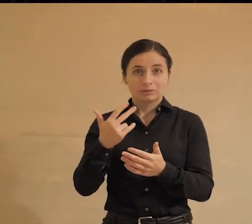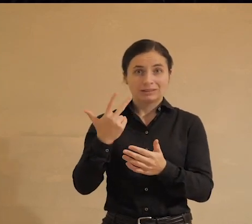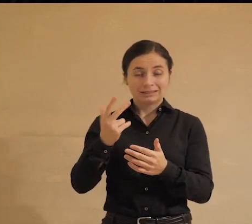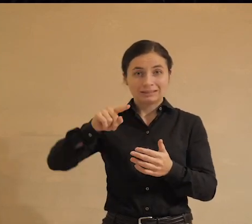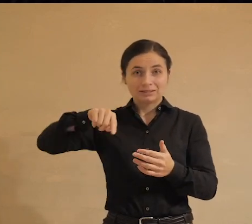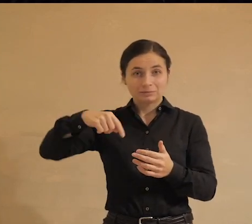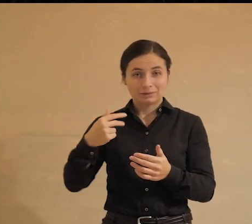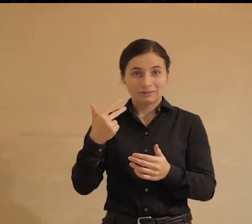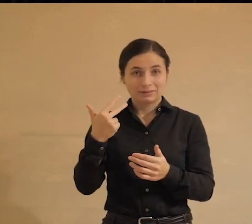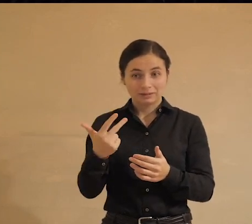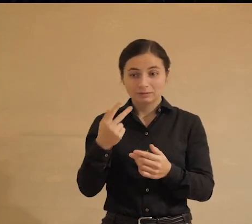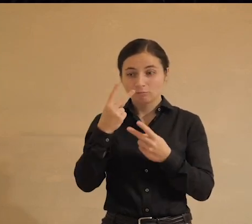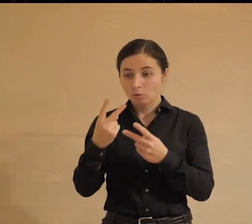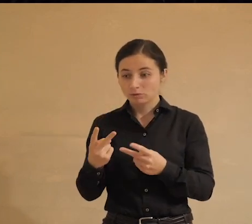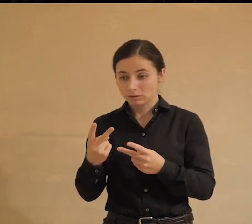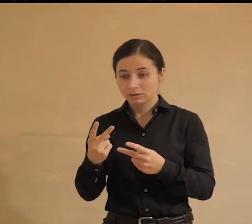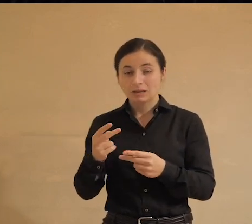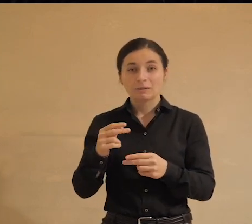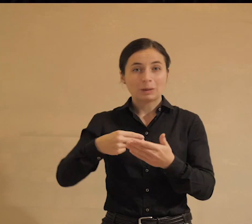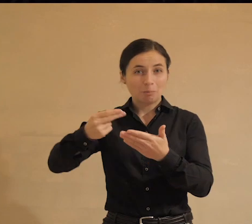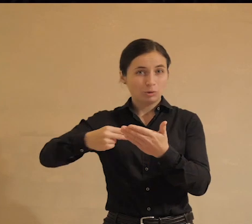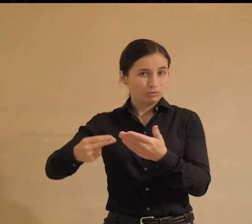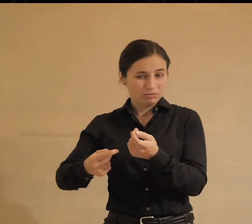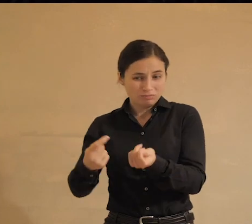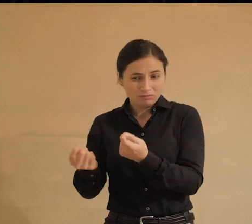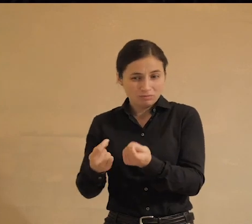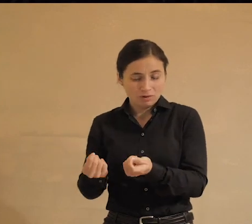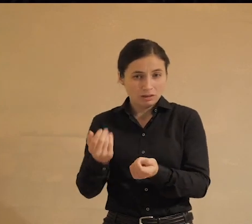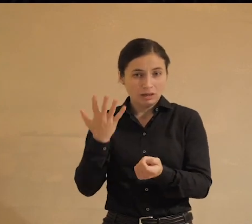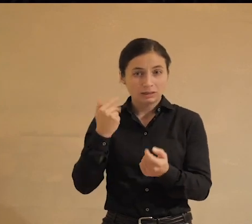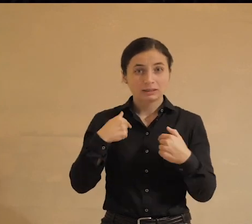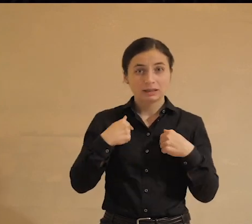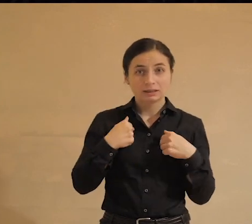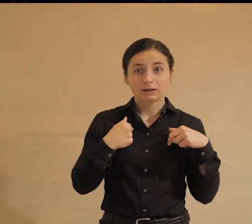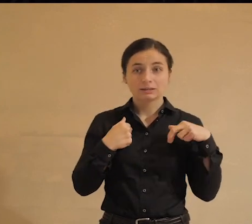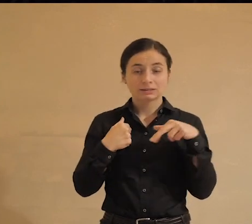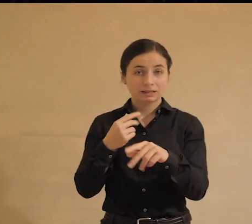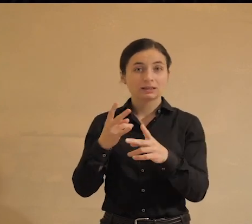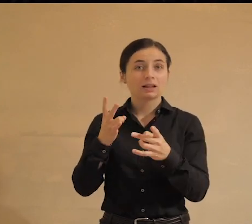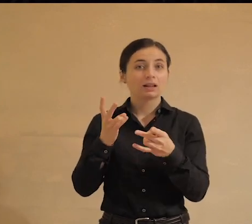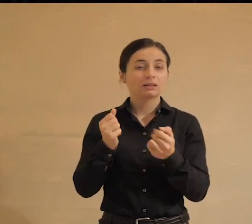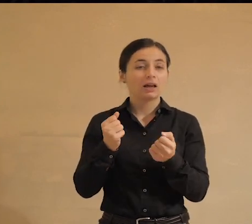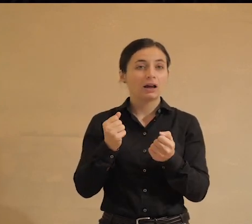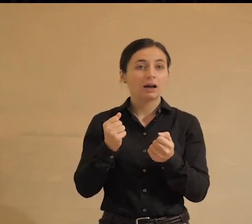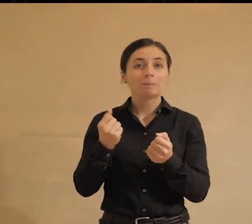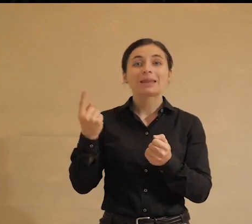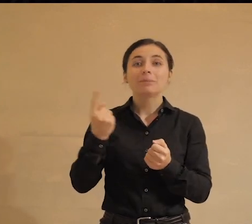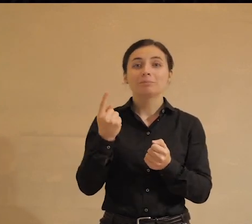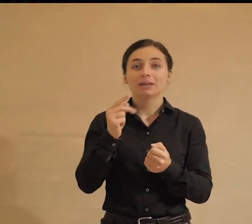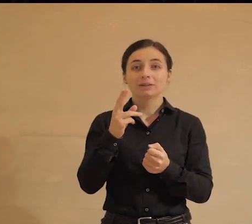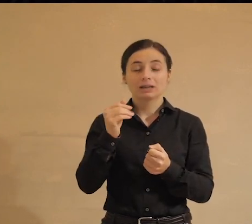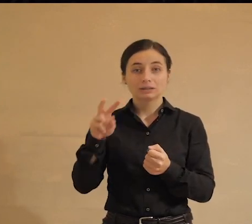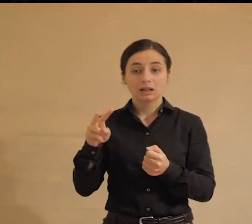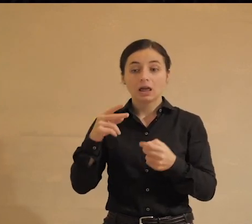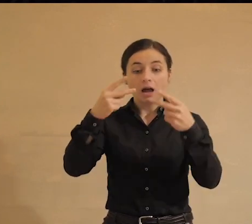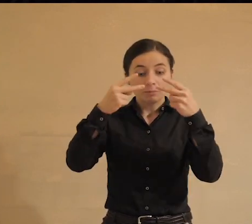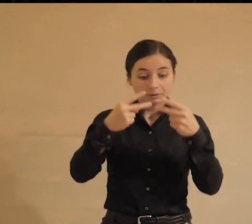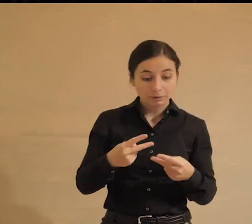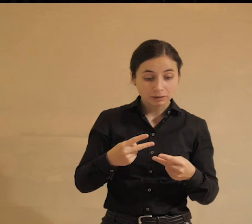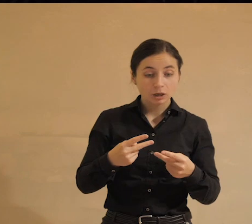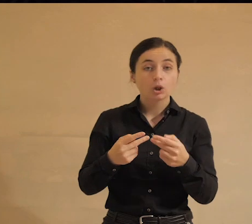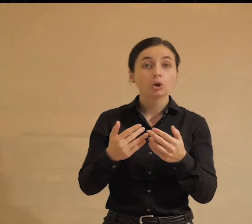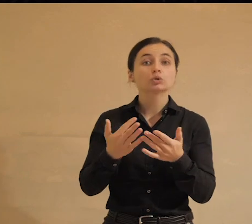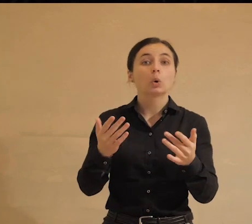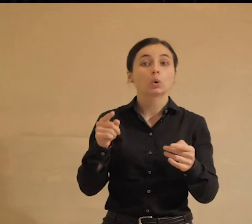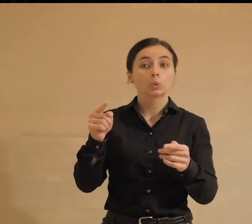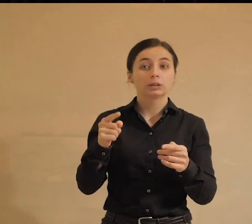половиной значит смотрят. Я это обнаружила, когда я опять же с дуру пару раз сходила на первый канал и дальше посмотрела, сколько